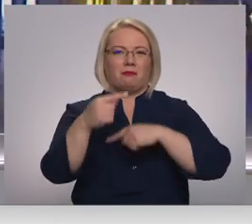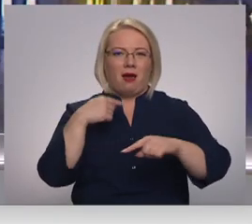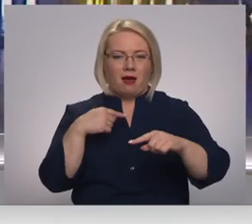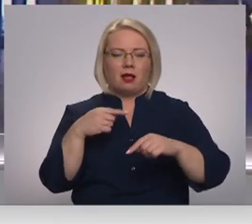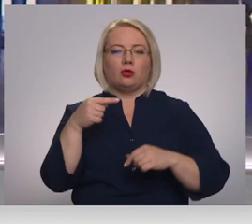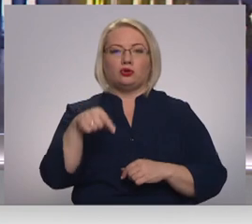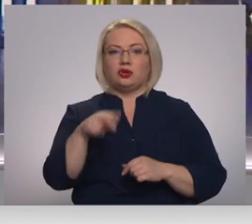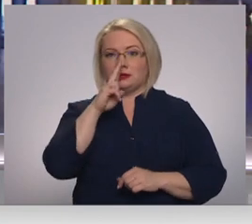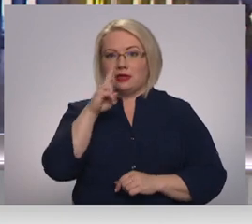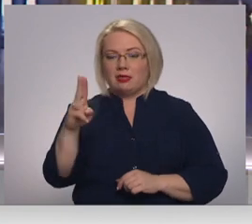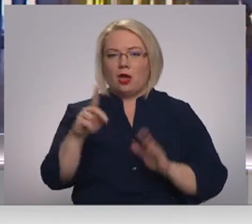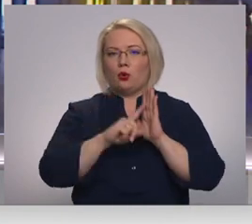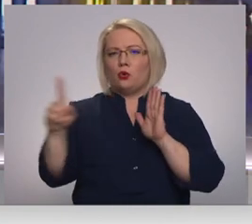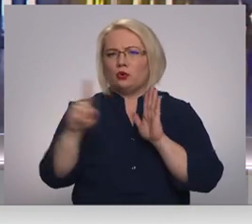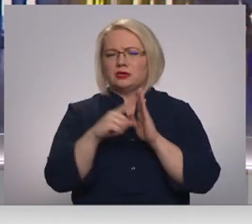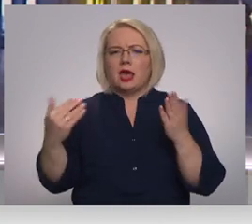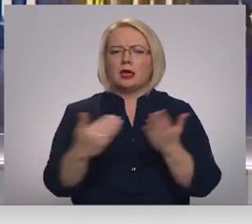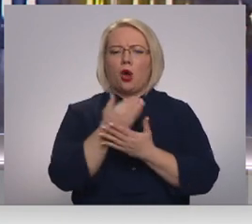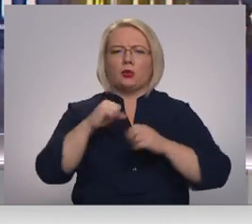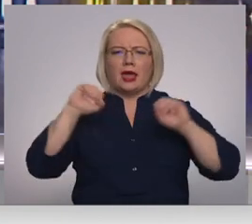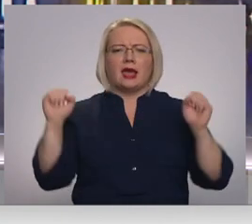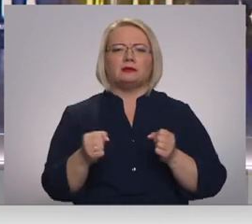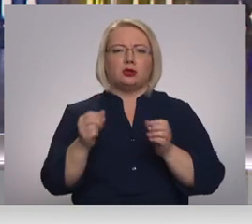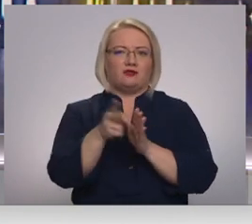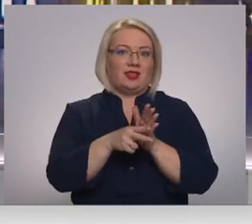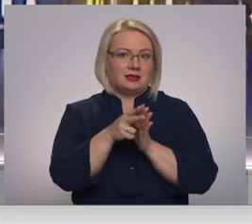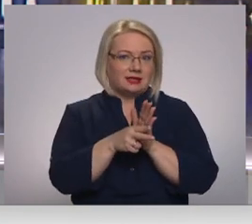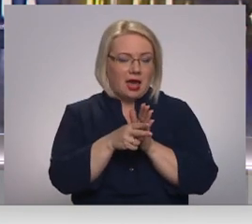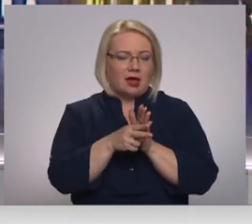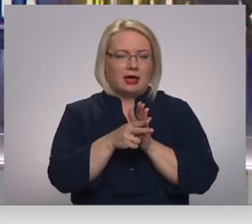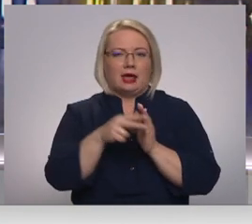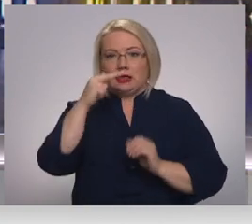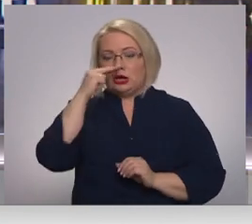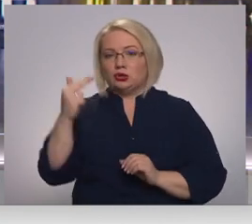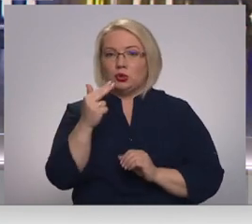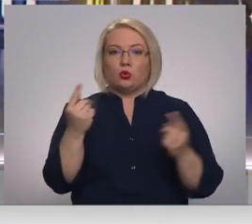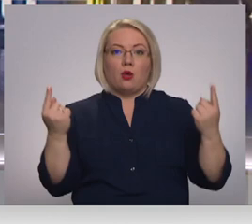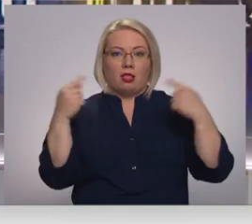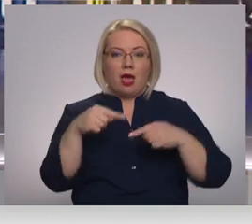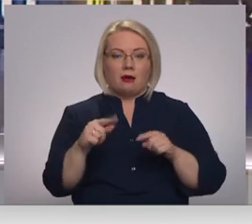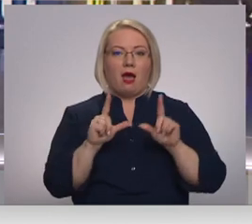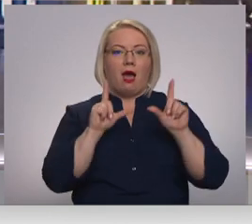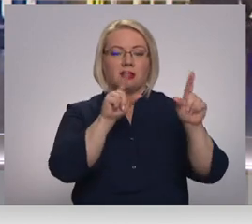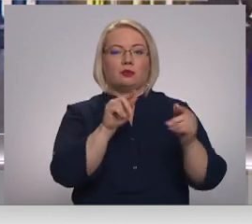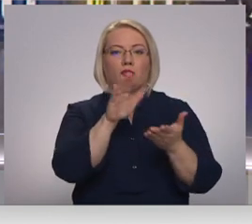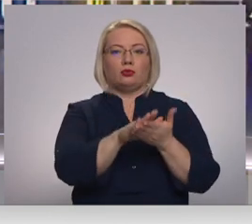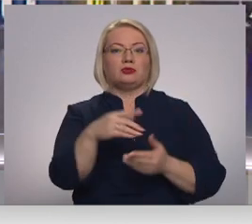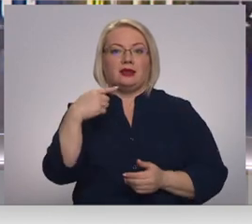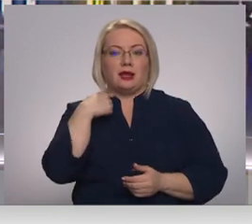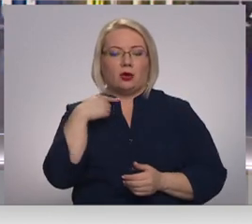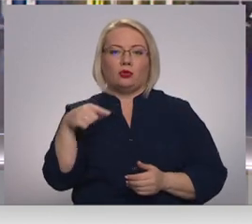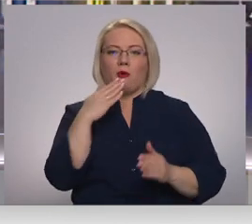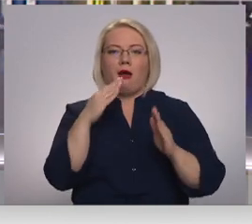kopš šīs nedēļas kursēja jaunieks preša vilcienu reisi. Nepilnu trīs stundu laikā nokļūt gauspilsētā šo iespēju